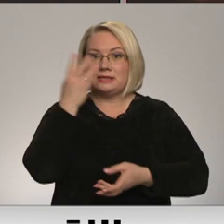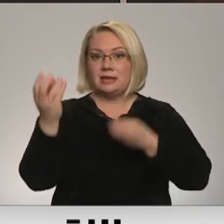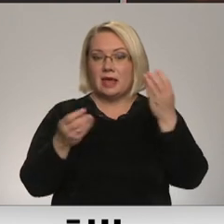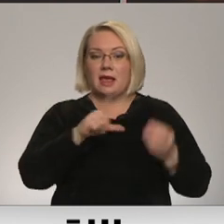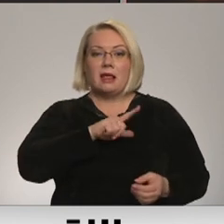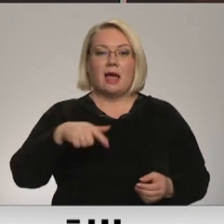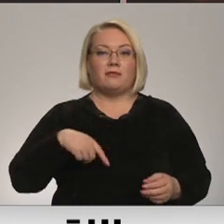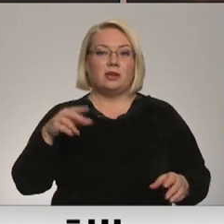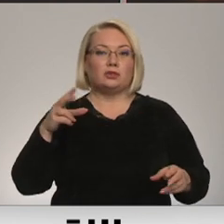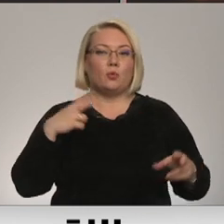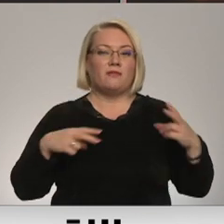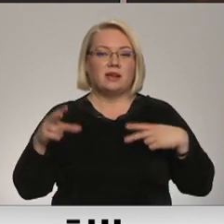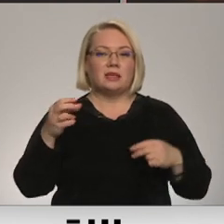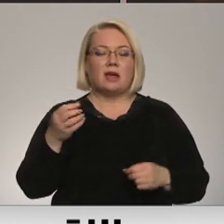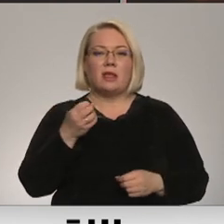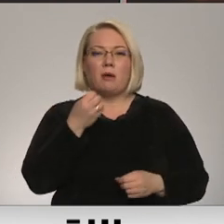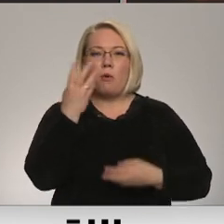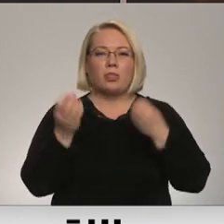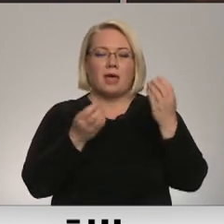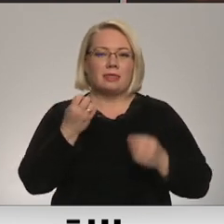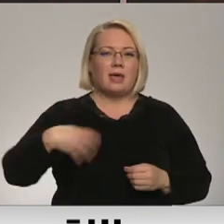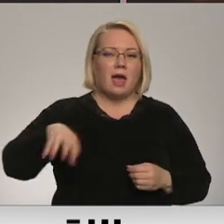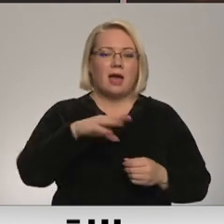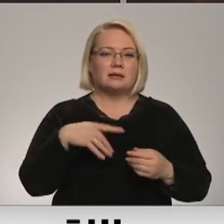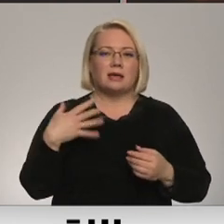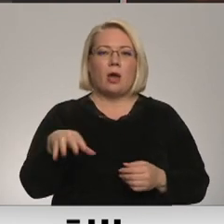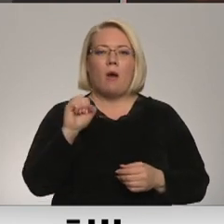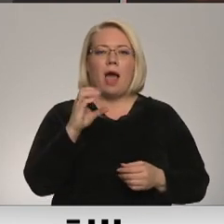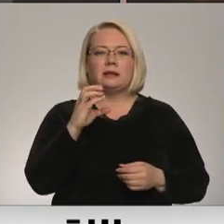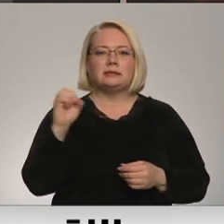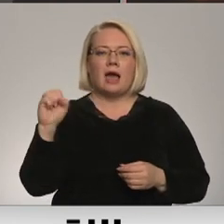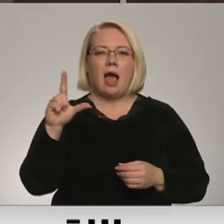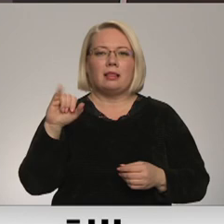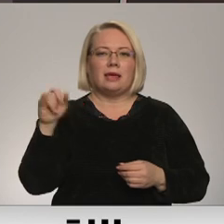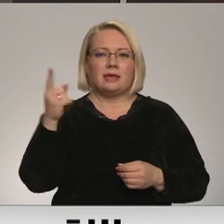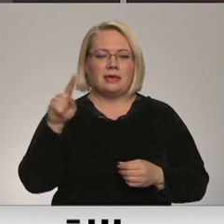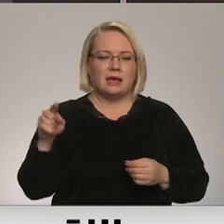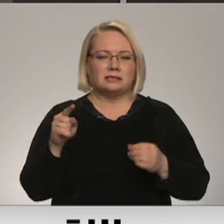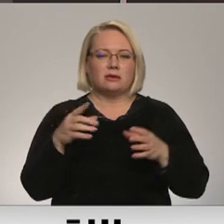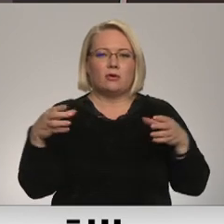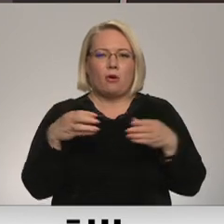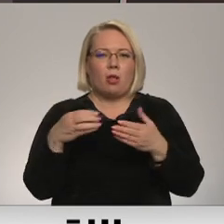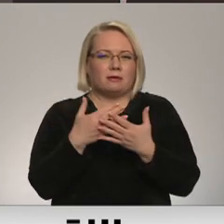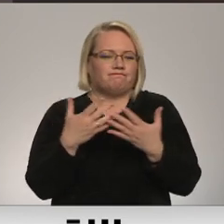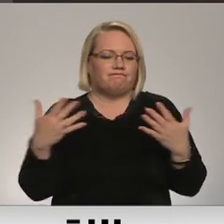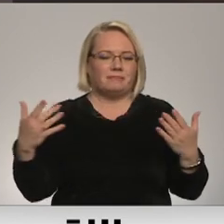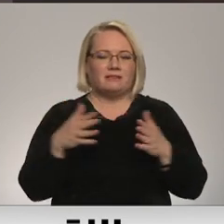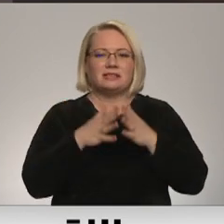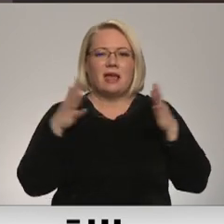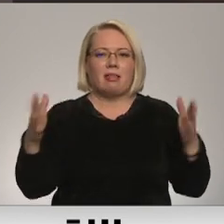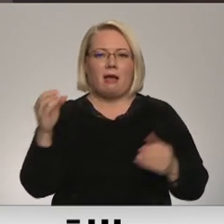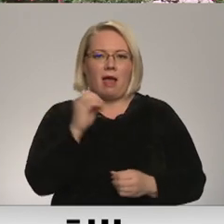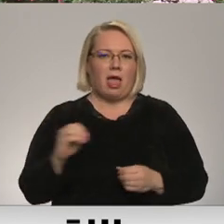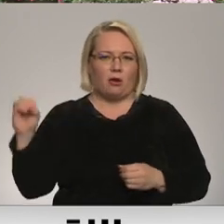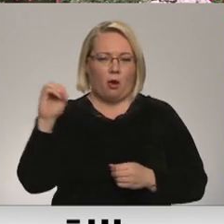Latvijas Universitātes botaniskajā dārzā pilna ziedā ir atcālīja kolekcija. Viena no lielākajām Eiropā. Par to Madar Līcīte.